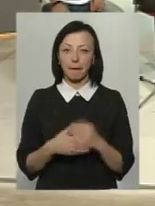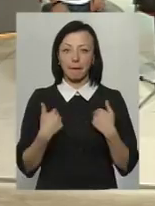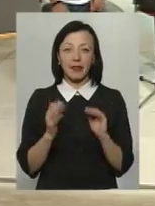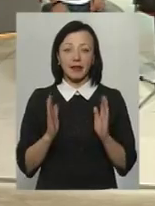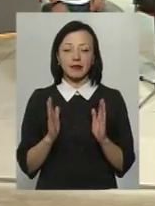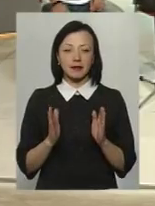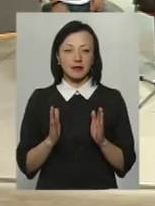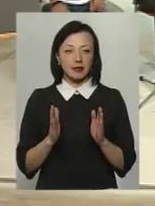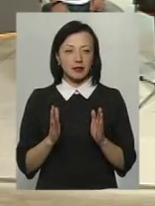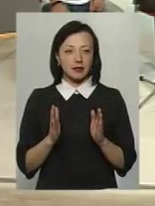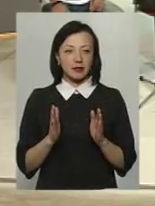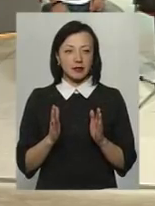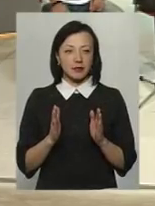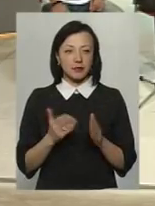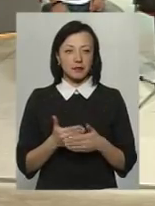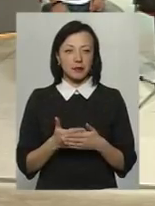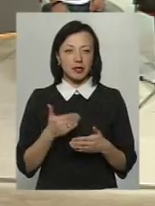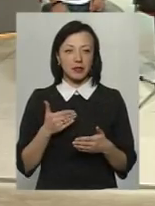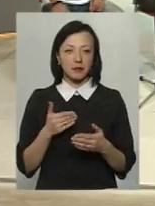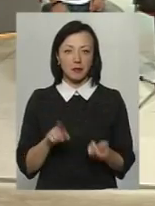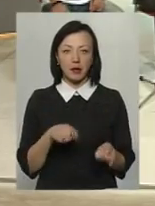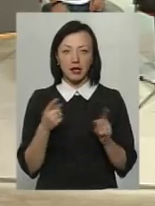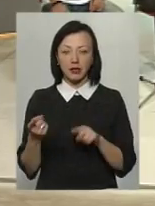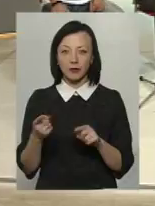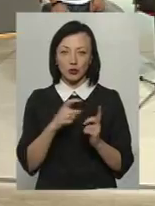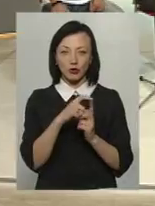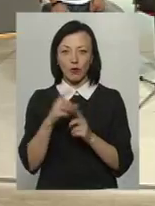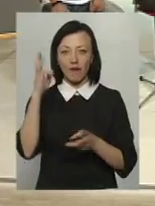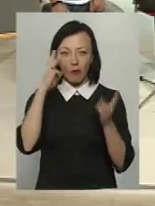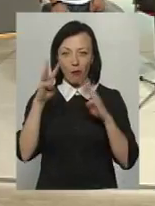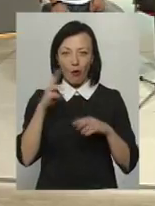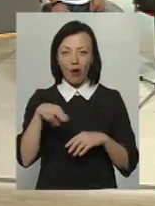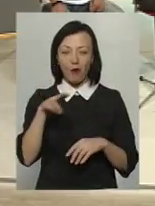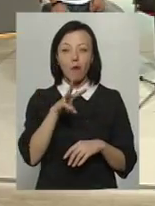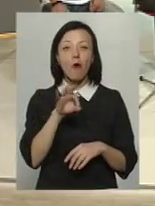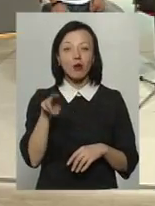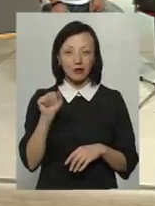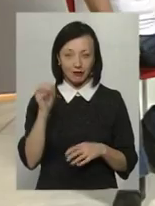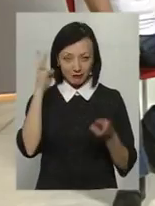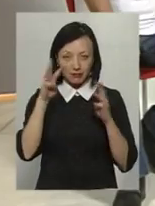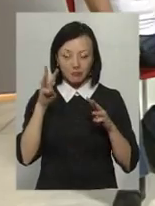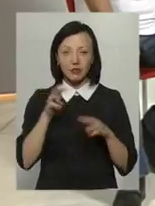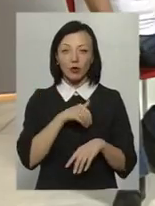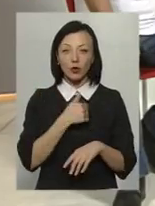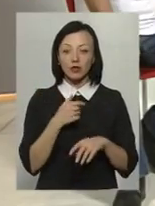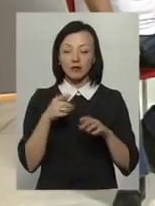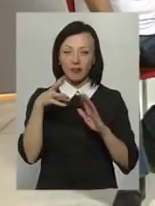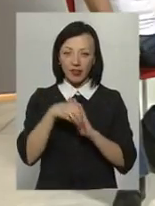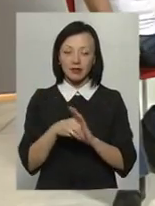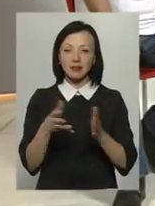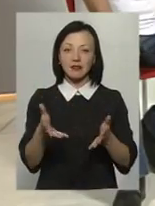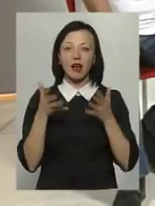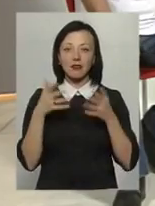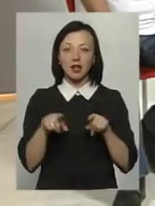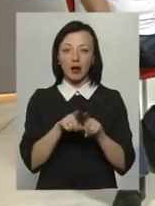перед тим, як ми перейдемо до слова «мода», я хотіла б все-таки внести деяку ясність в